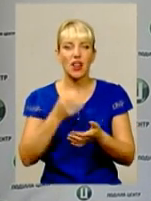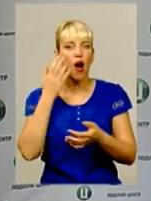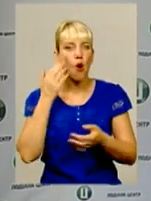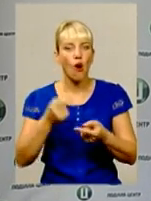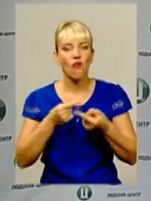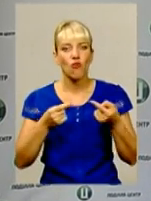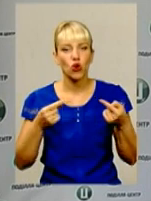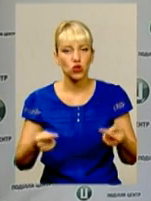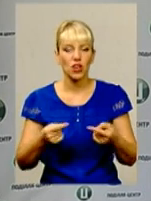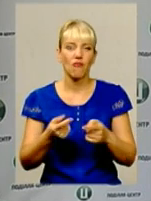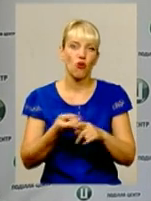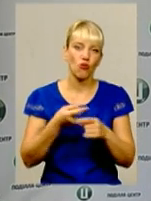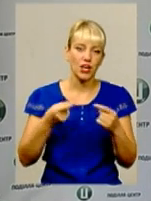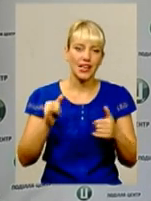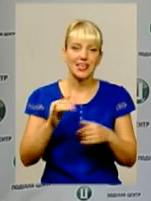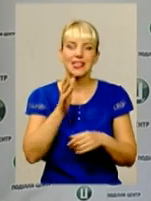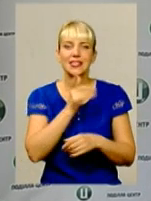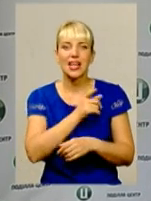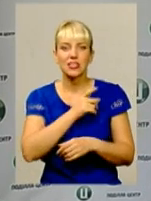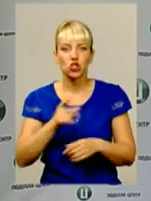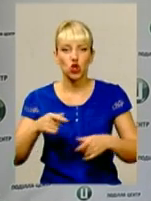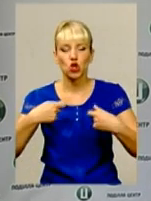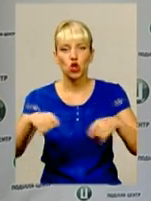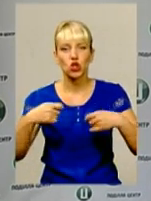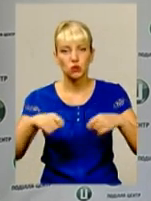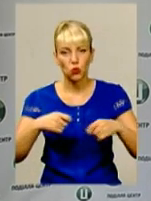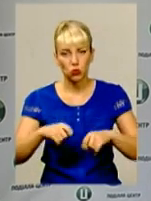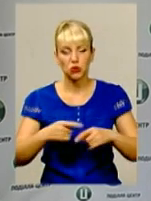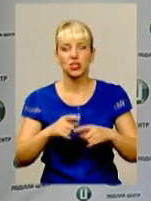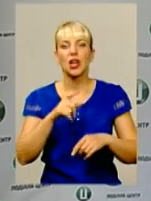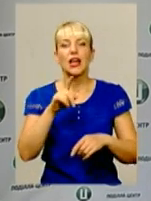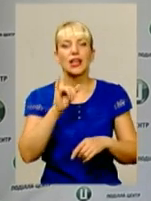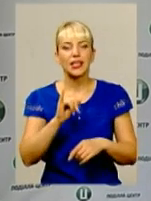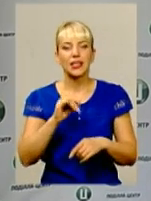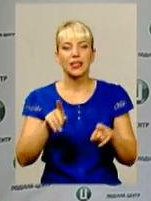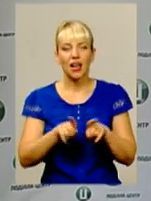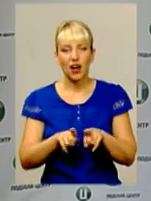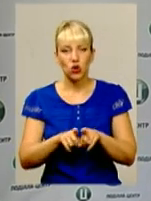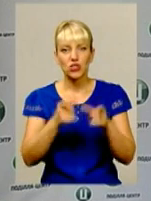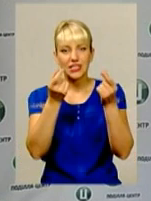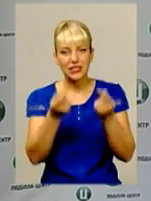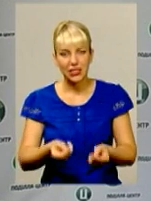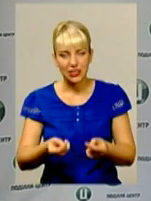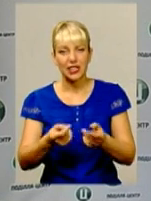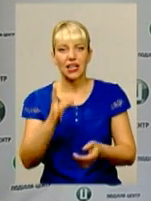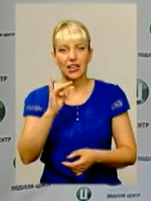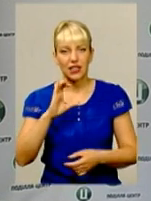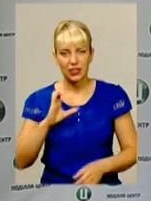також на сезонний розпродаж одяг та взуття. У серпні, крім того, ще знизились ціни на рис,